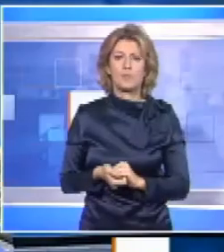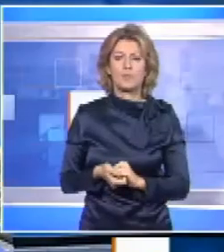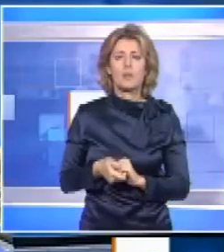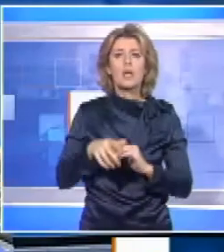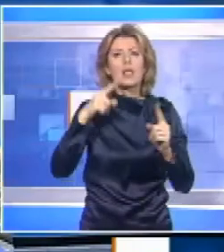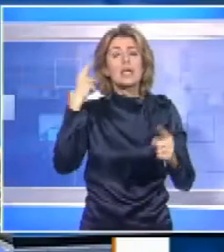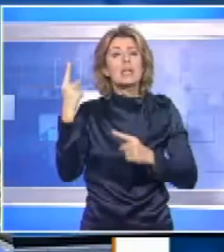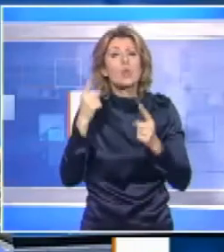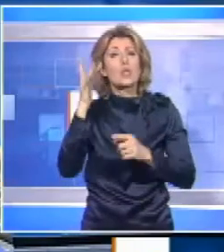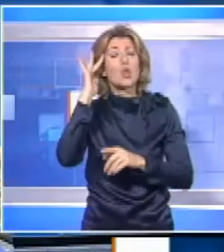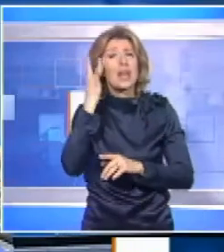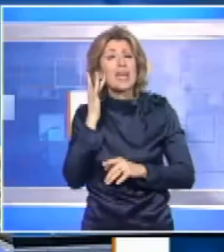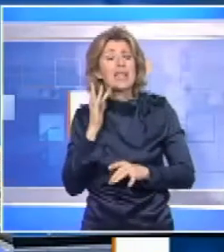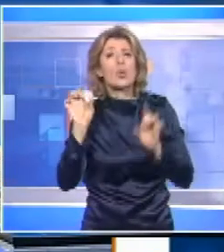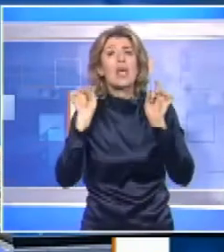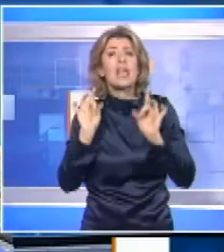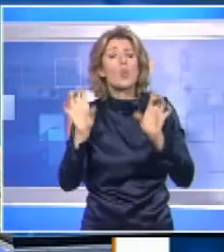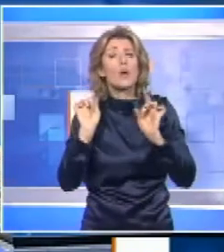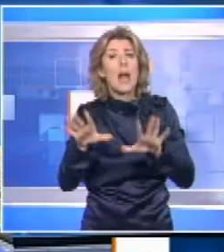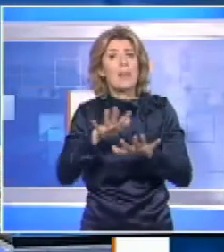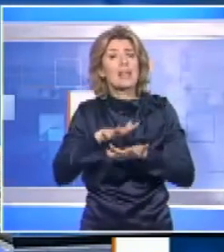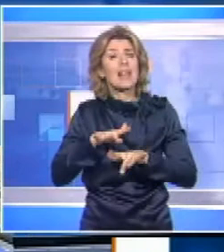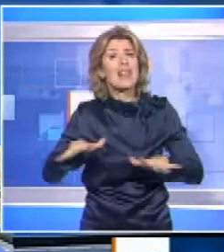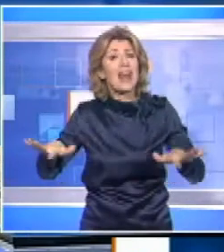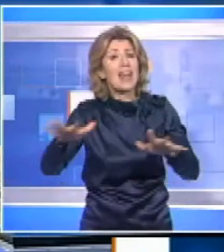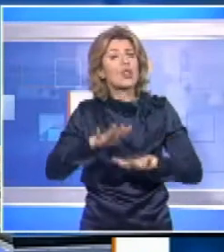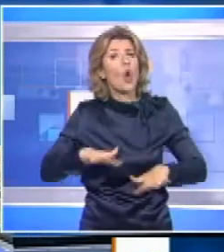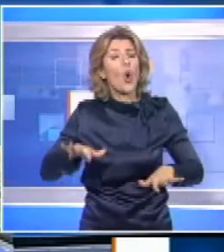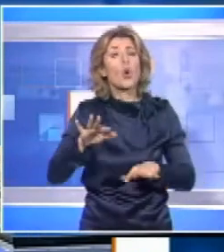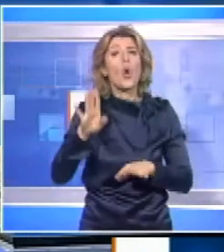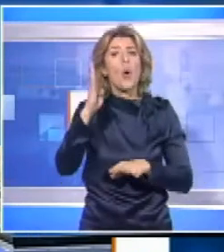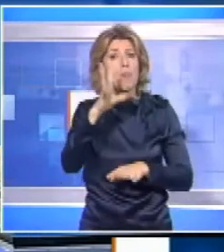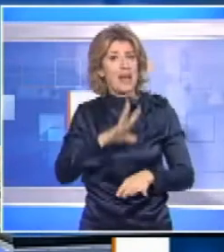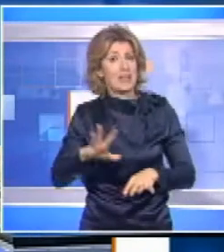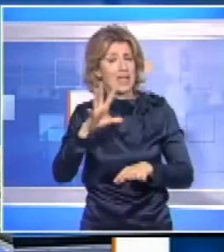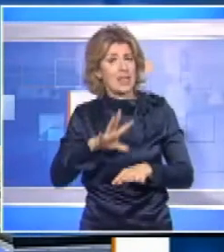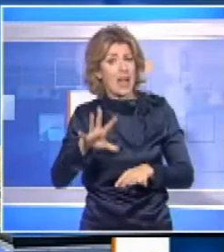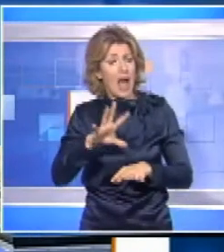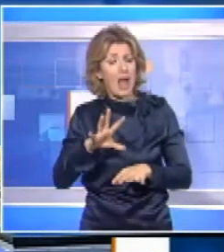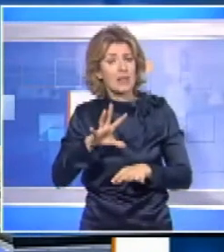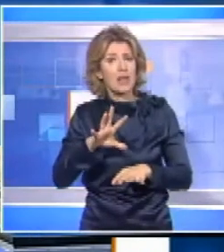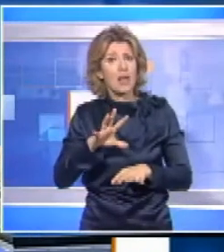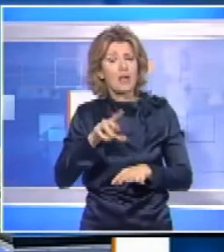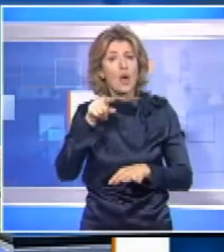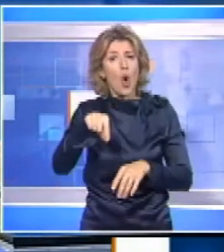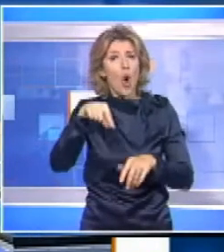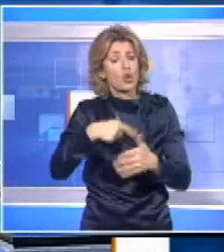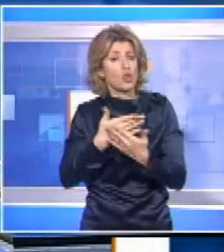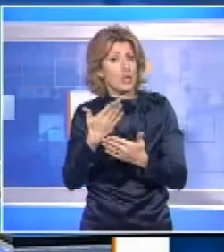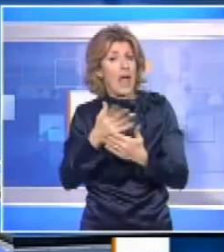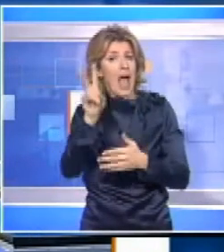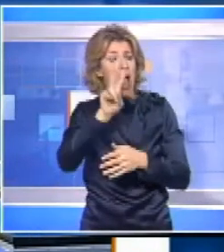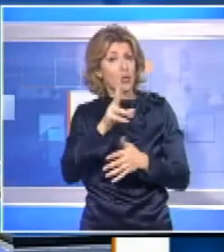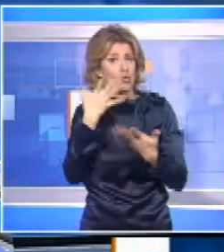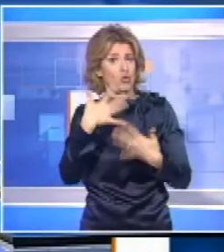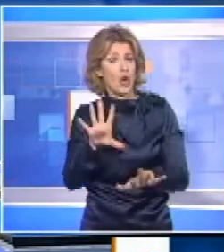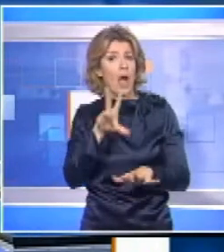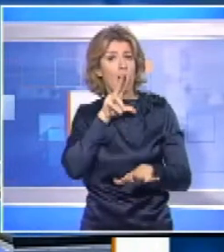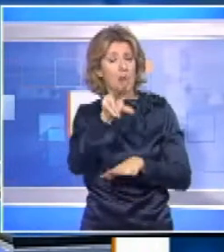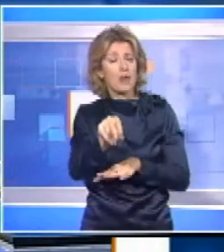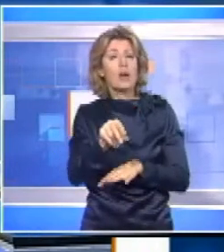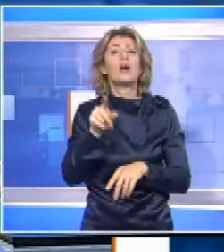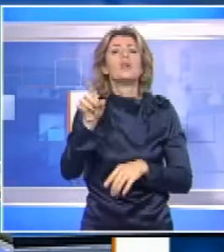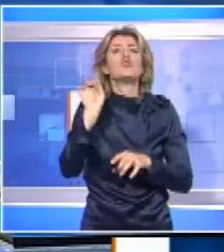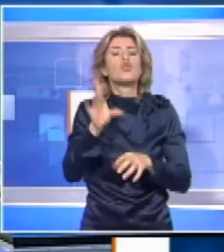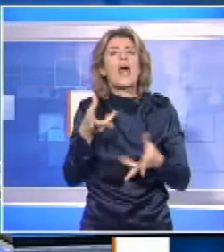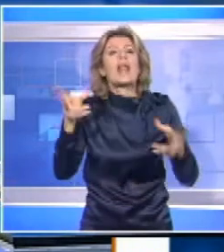Sulla questione dei rischi di inquinamento sul territorio lucano di cui ci siamo occupati anche nel Tg di oggi alle 14 c'è la replica